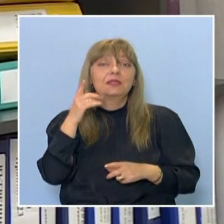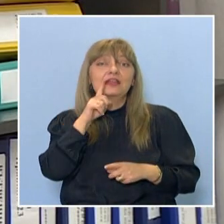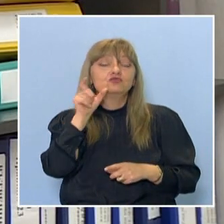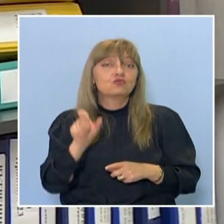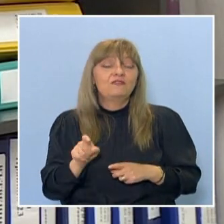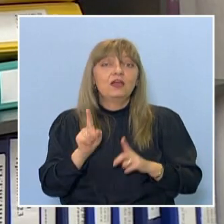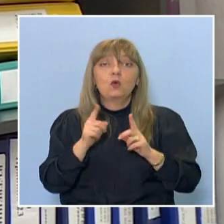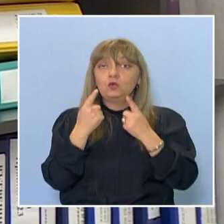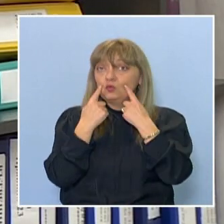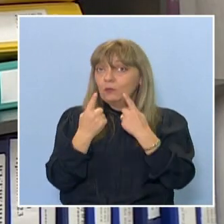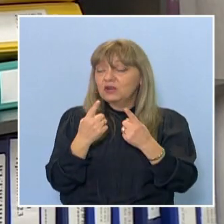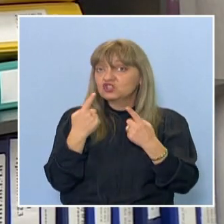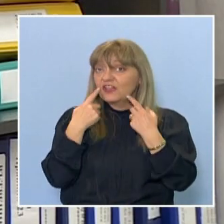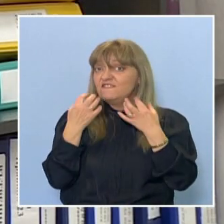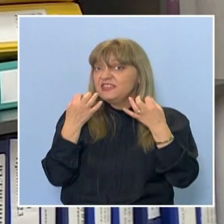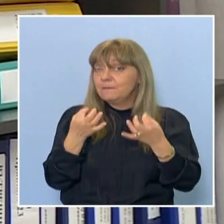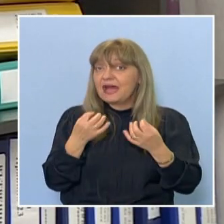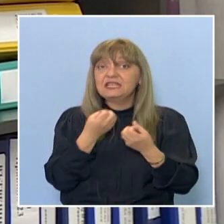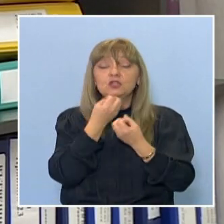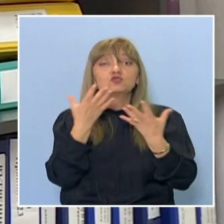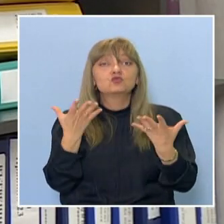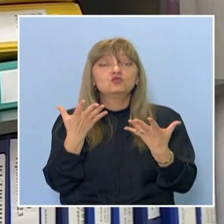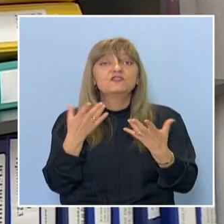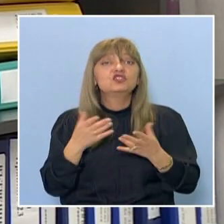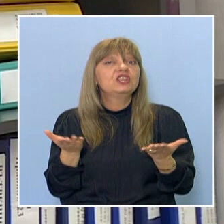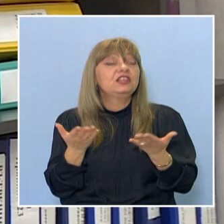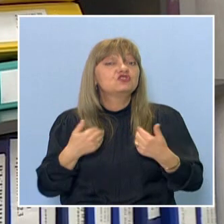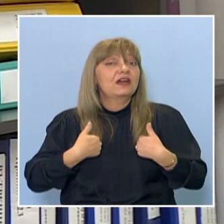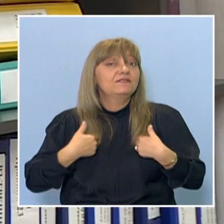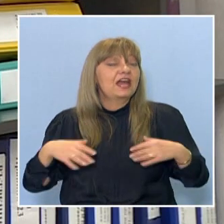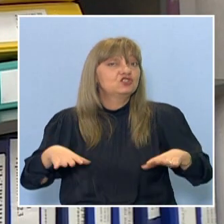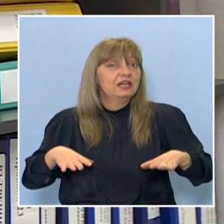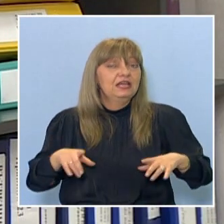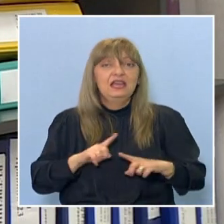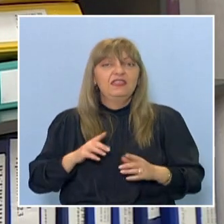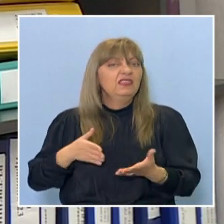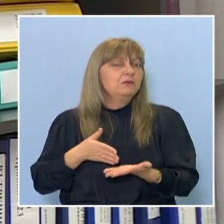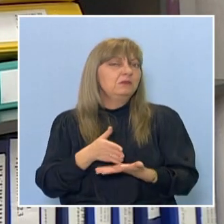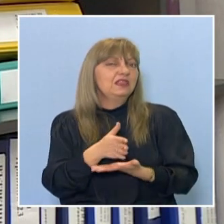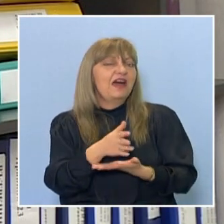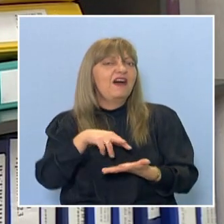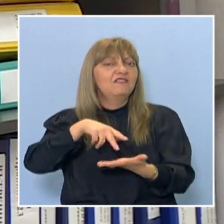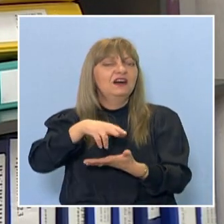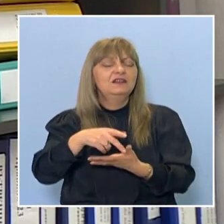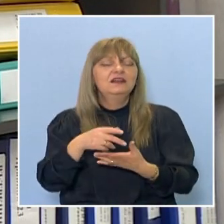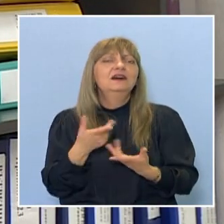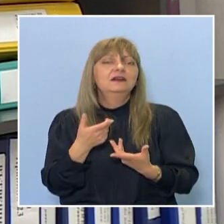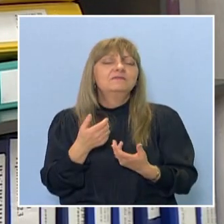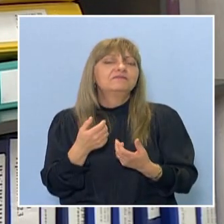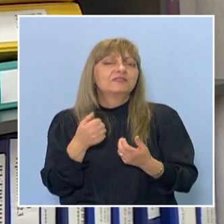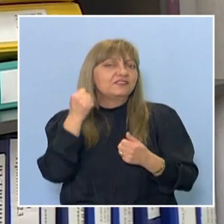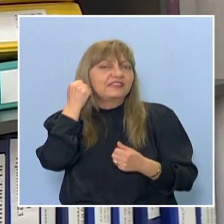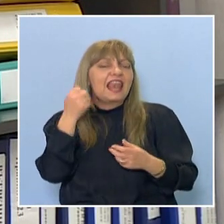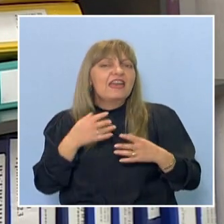обръща внимание на наистина случващите се неща в нашия град. Не преминава така, ровяки в телефона през живота,